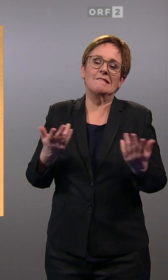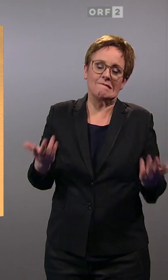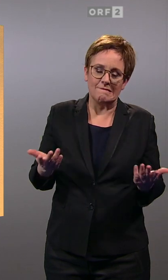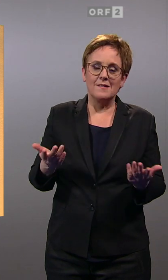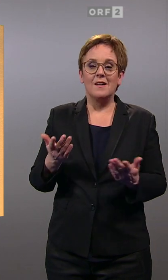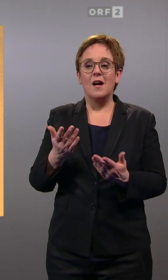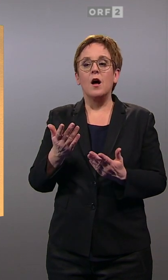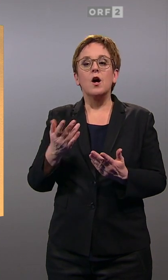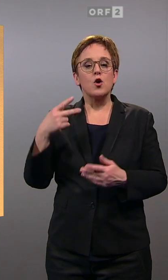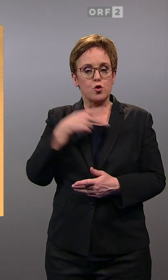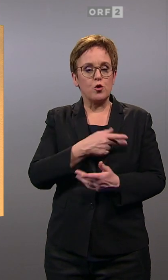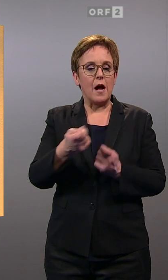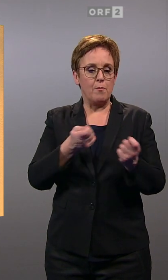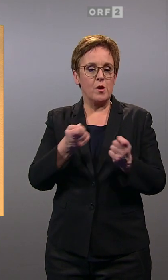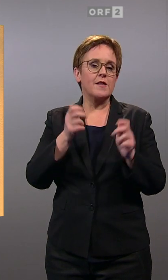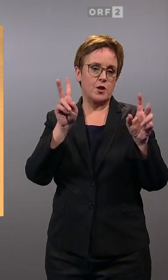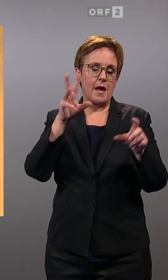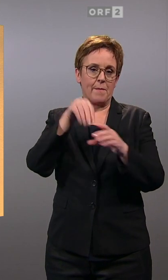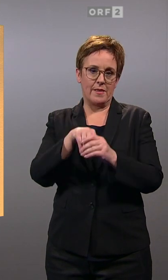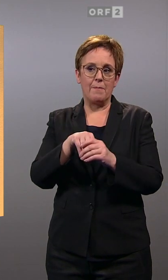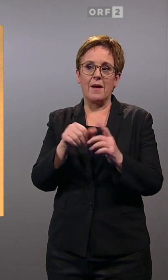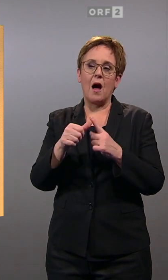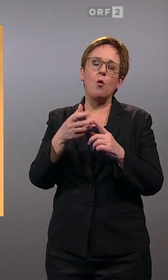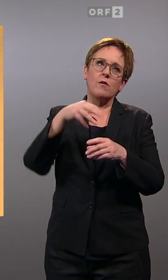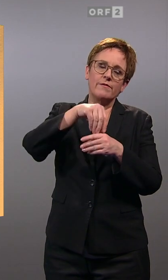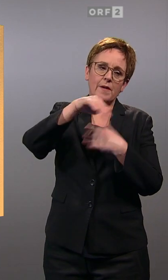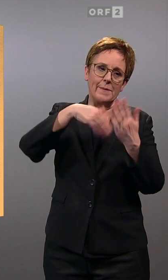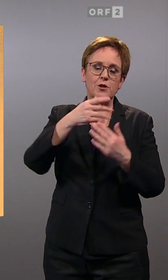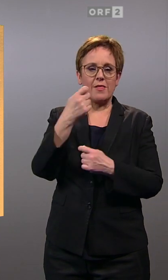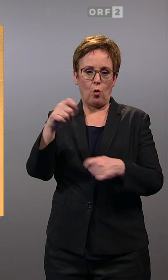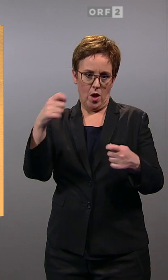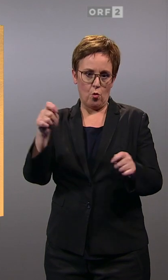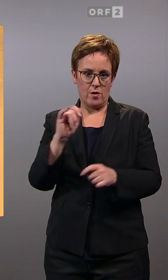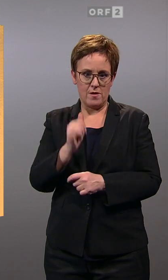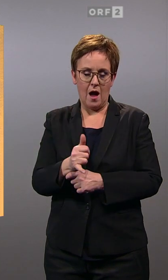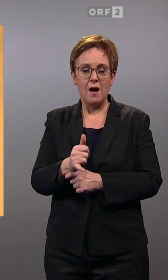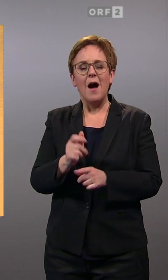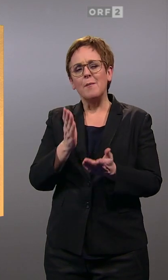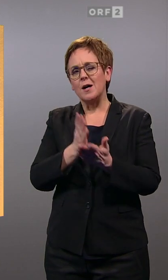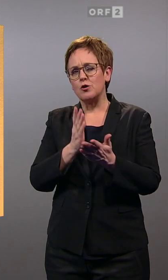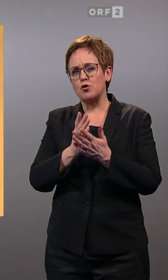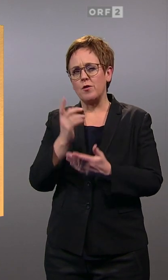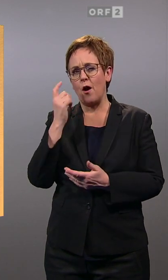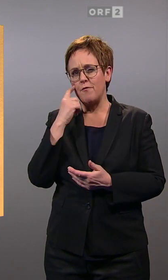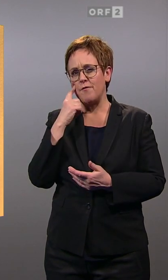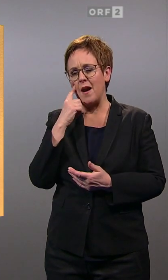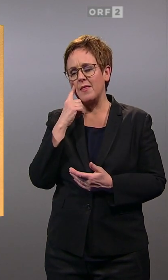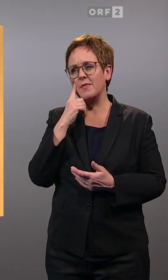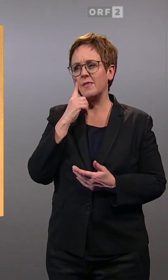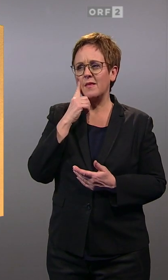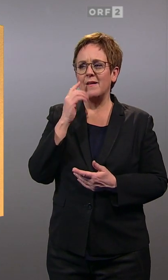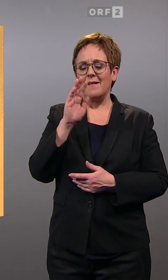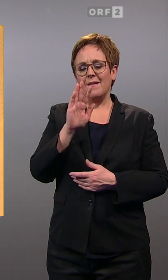finden sich die sozialpolitischen Themen natürlich schon bei der Teuerung wieder. Was tatsächlich auffallend ist, dass das Thema im engeren Sinn